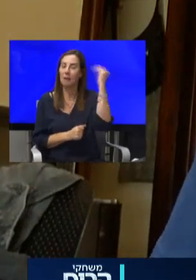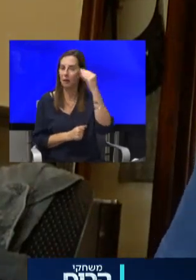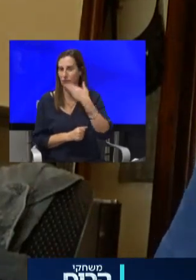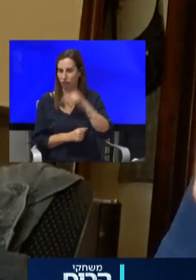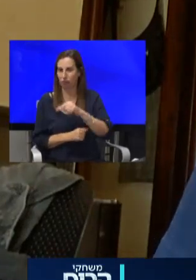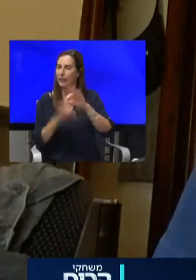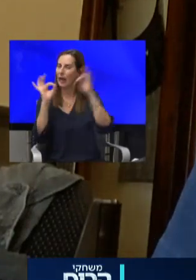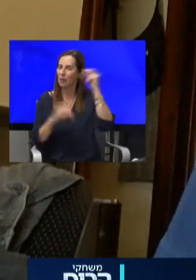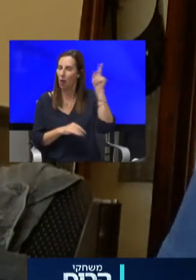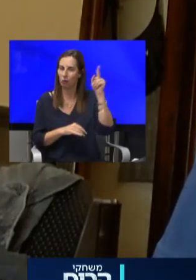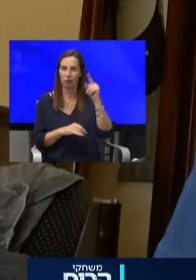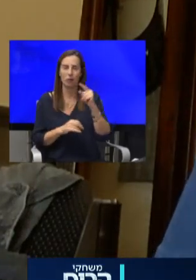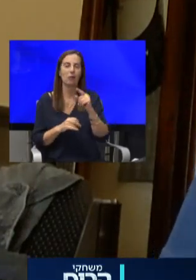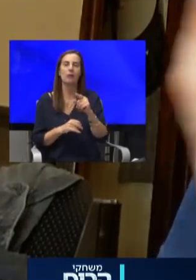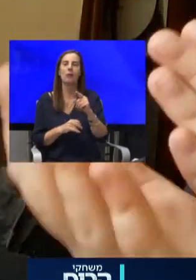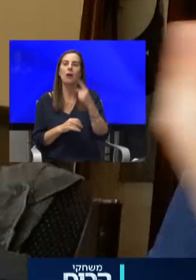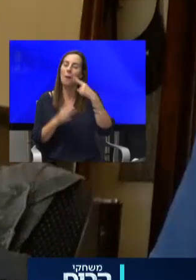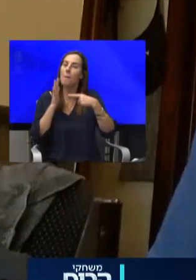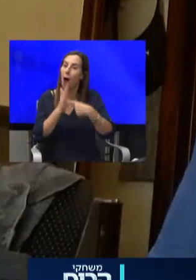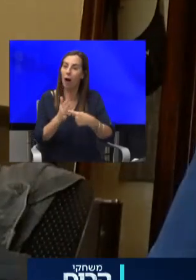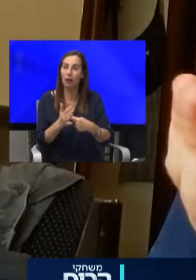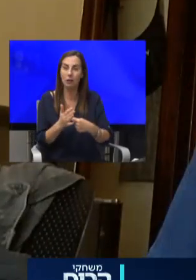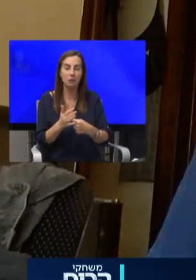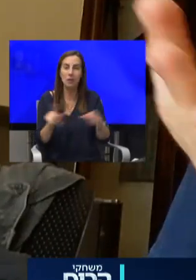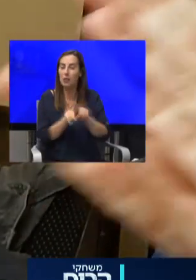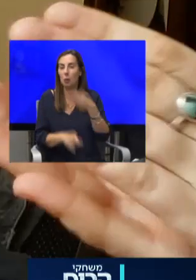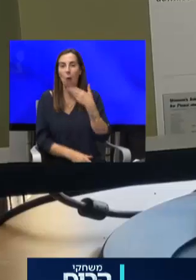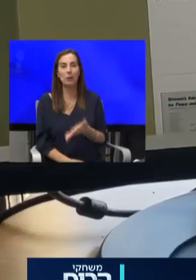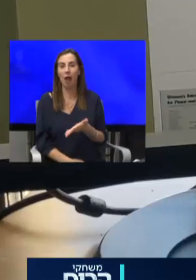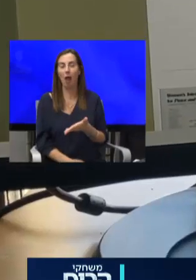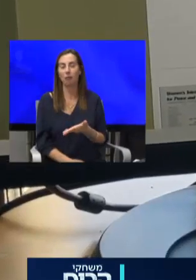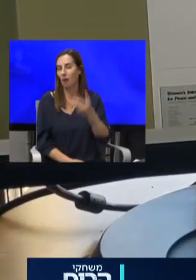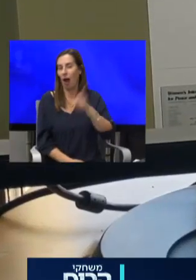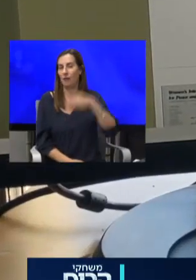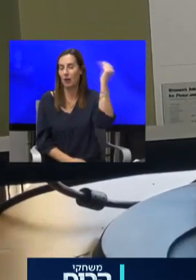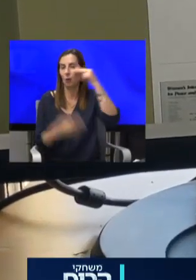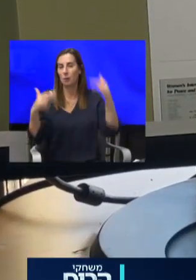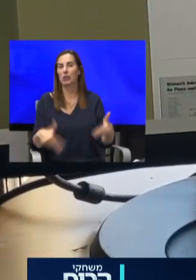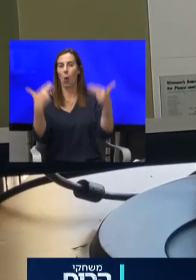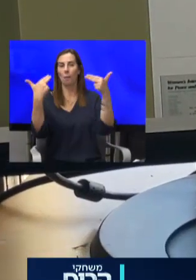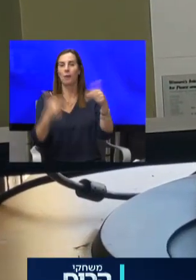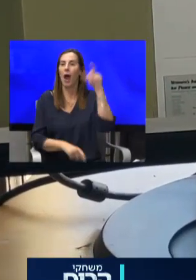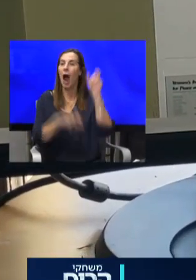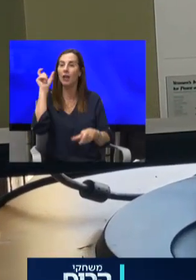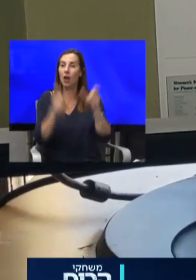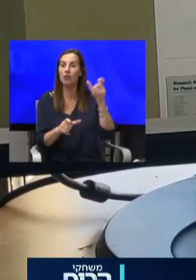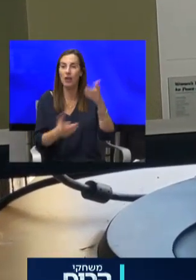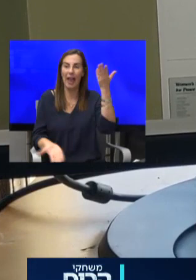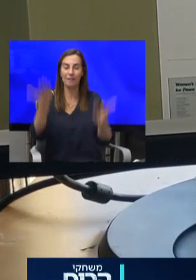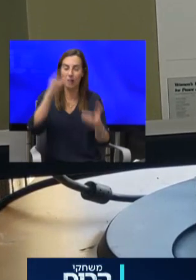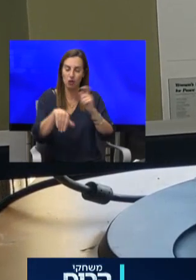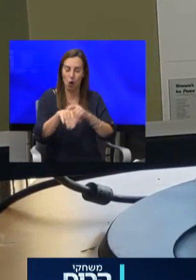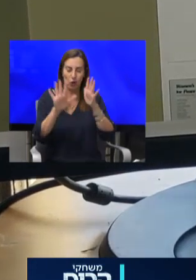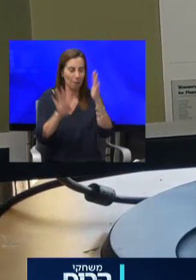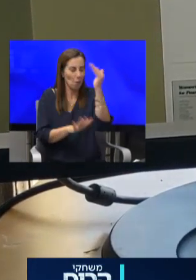השנה ומראה לנו שבתכלס זקמו אצלנו בזום. אנשים שההבדלי השעות יותר מדי גדולות